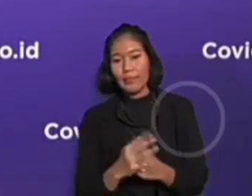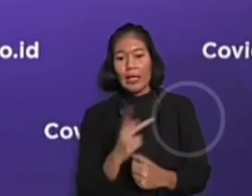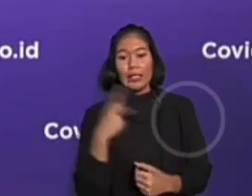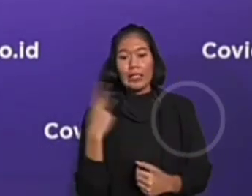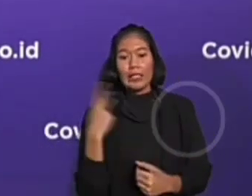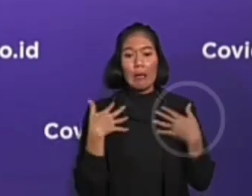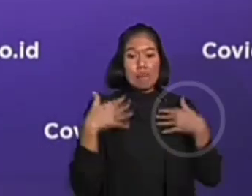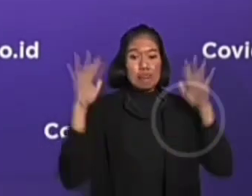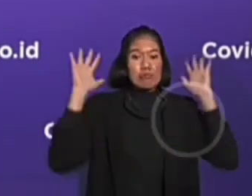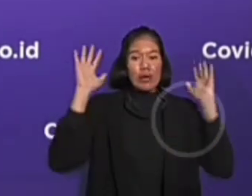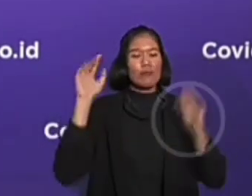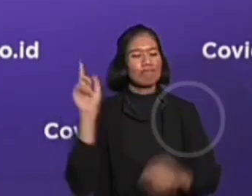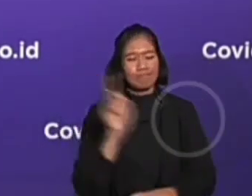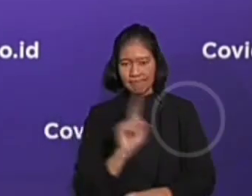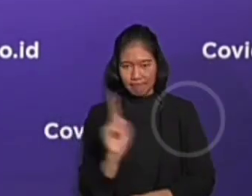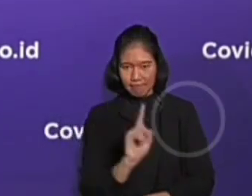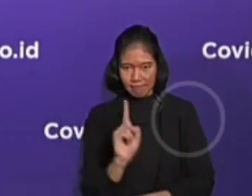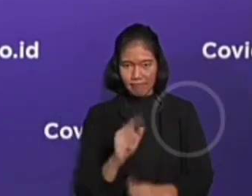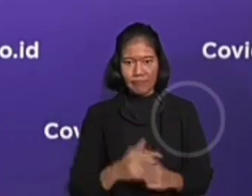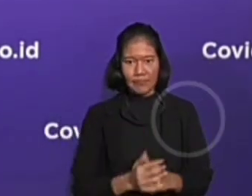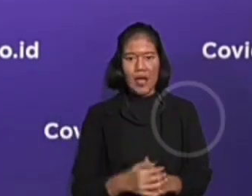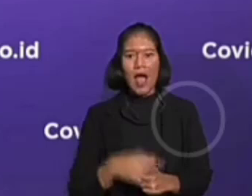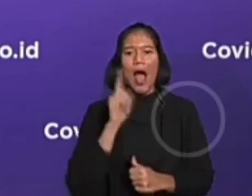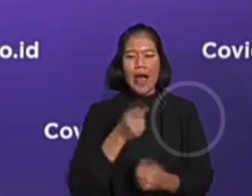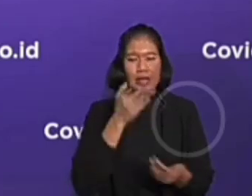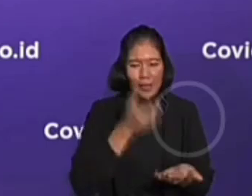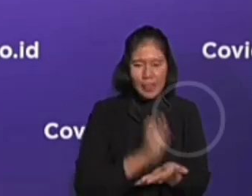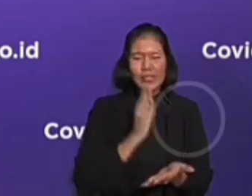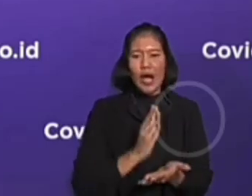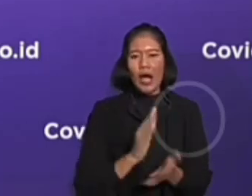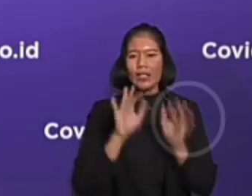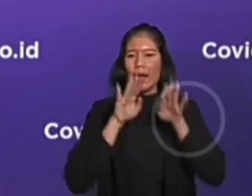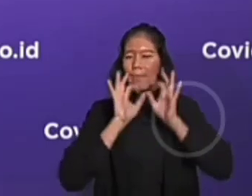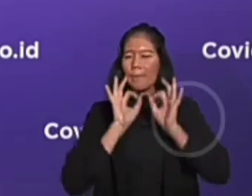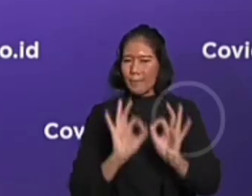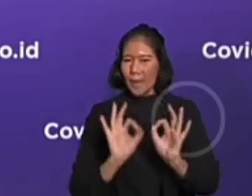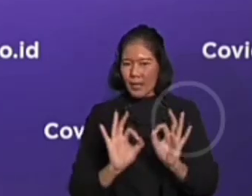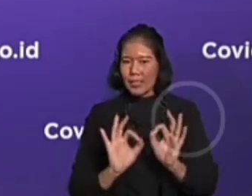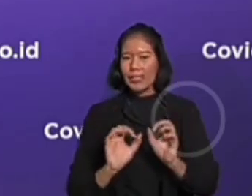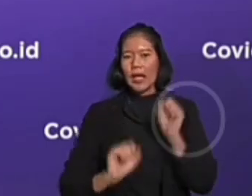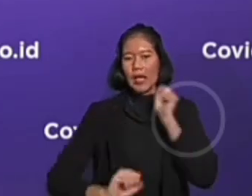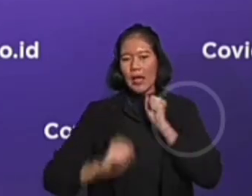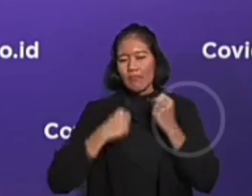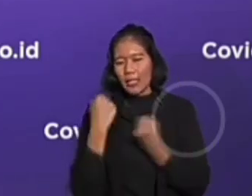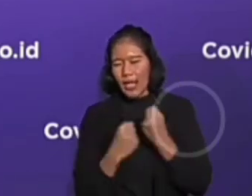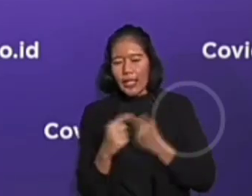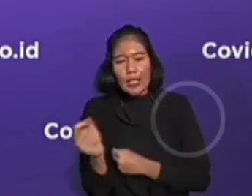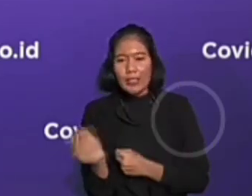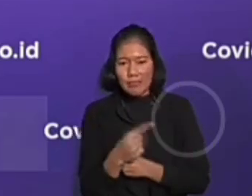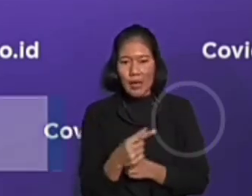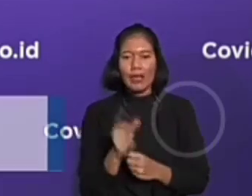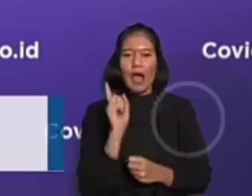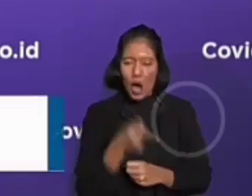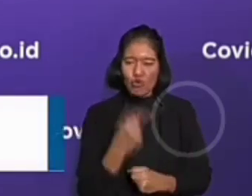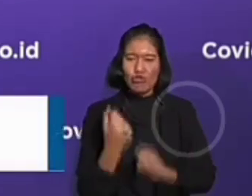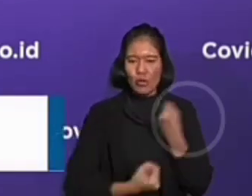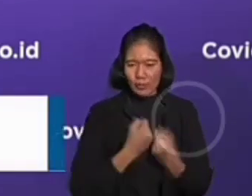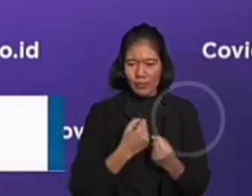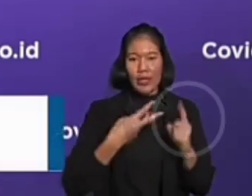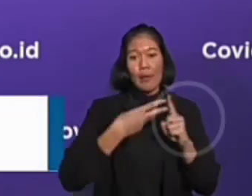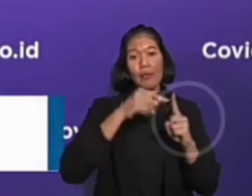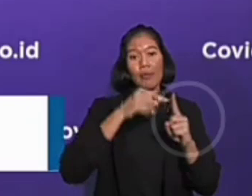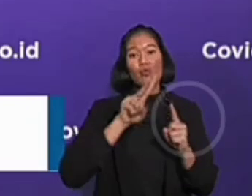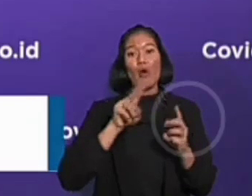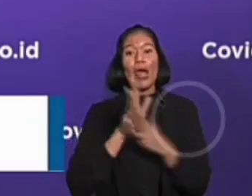menyerah. Kebijakan yang tepat dan tindakan yang cepat harus kita lakukan. BP-2MI merespon cepat